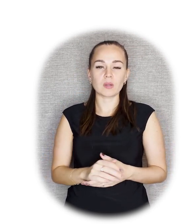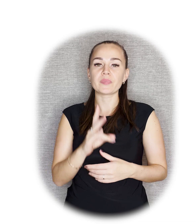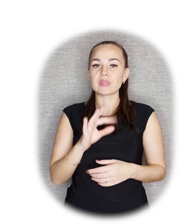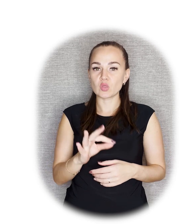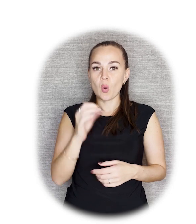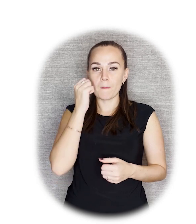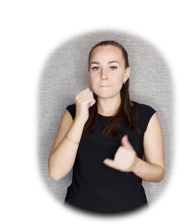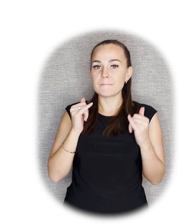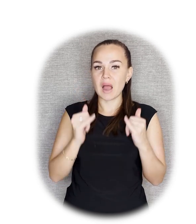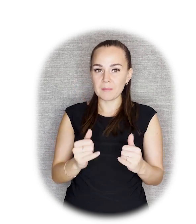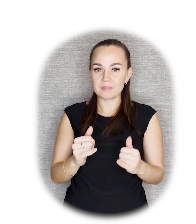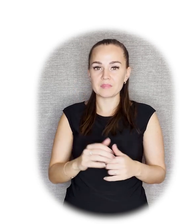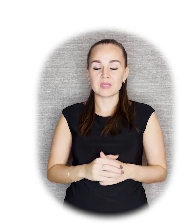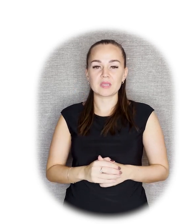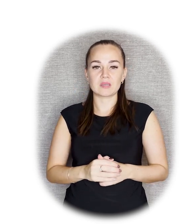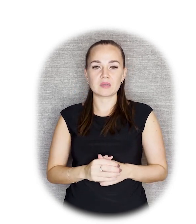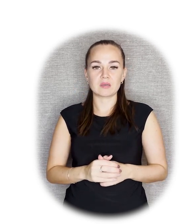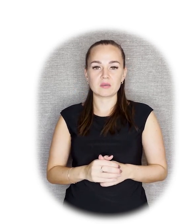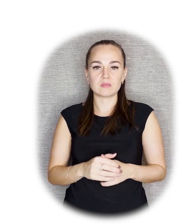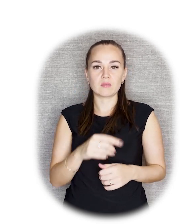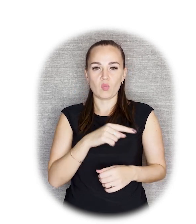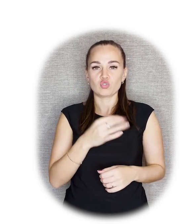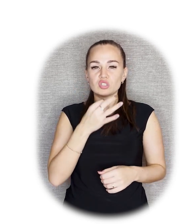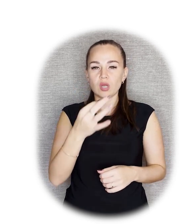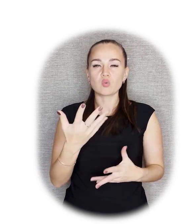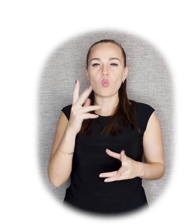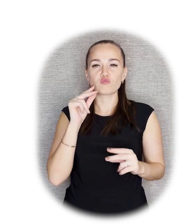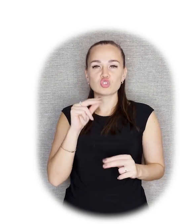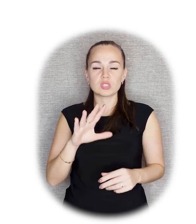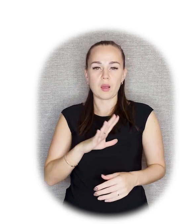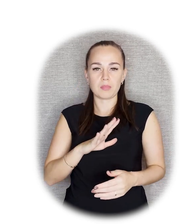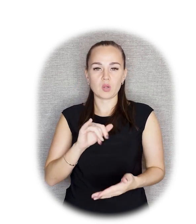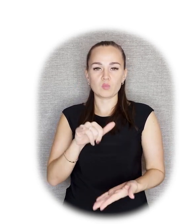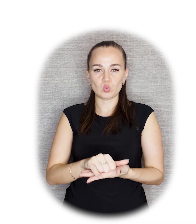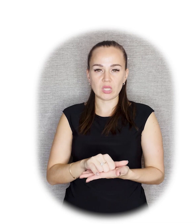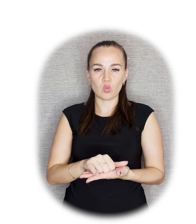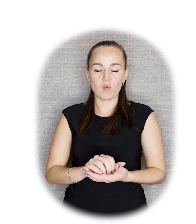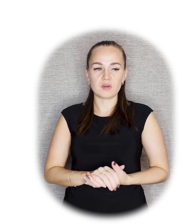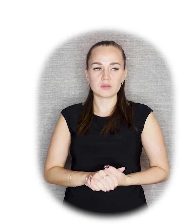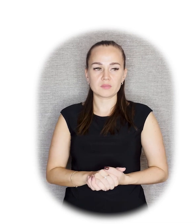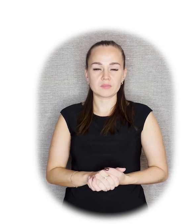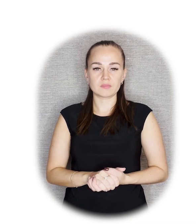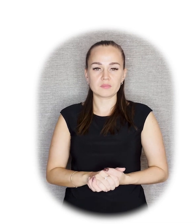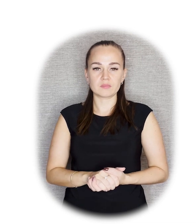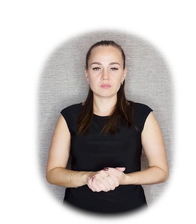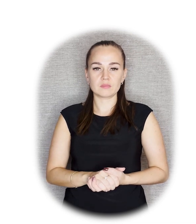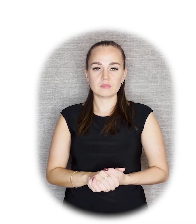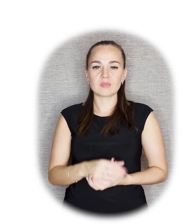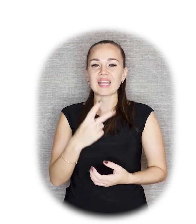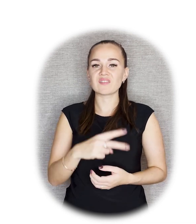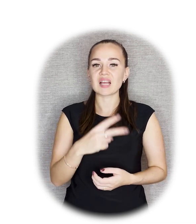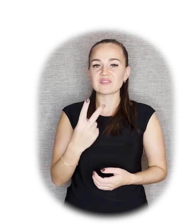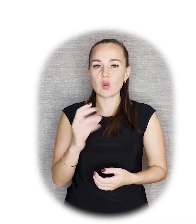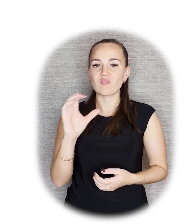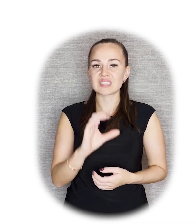Но памятник… Сейчас я скажу, даже какого числа он был установлен. У меня здесь специальная шпаргалка есть для этой цели. 22